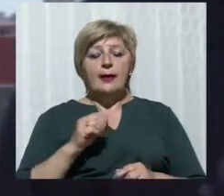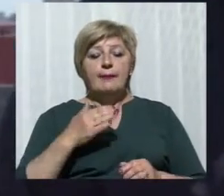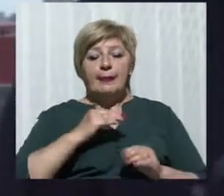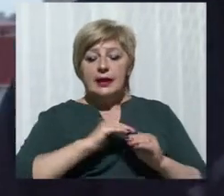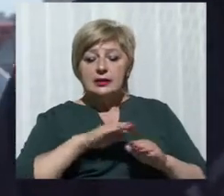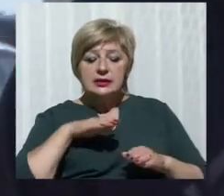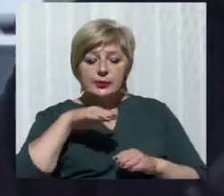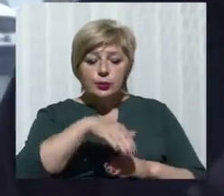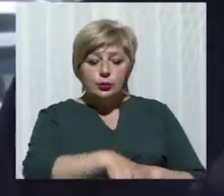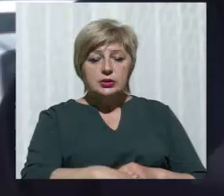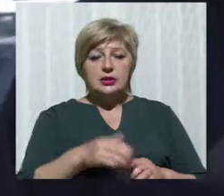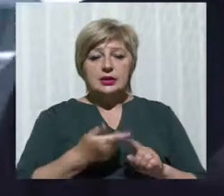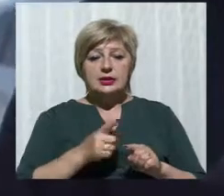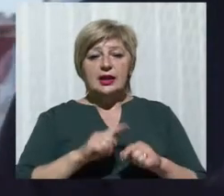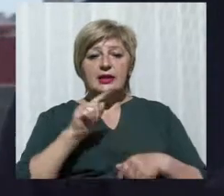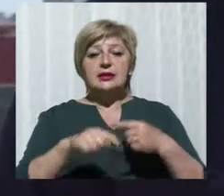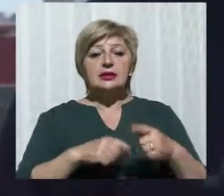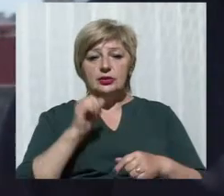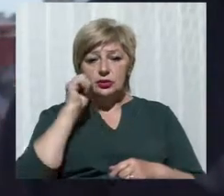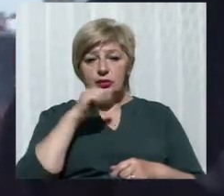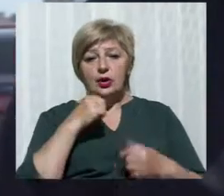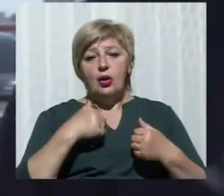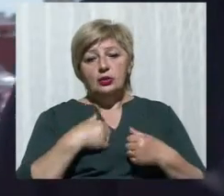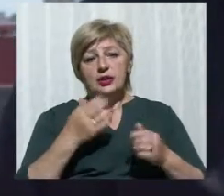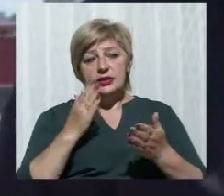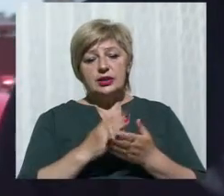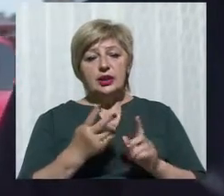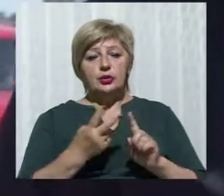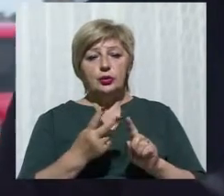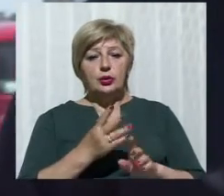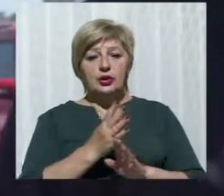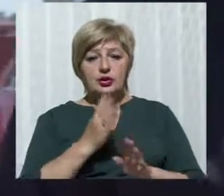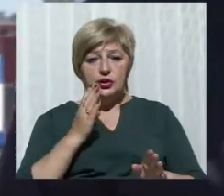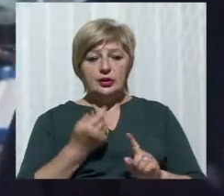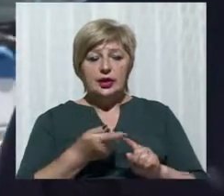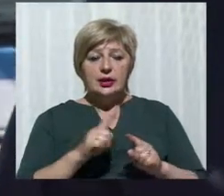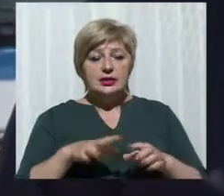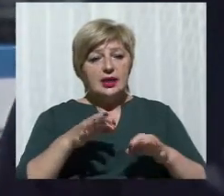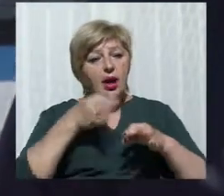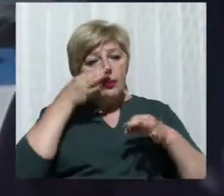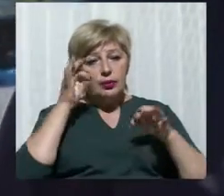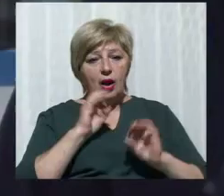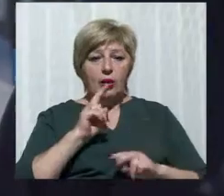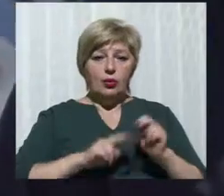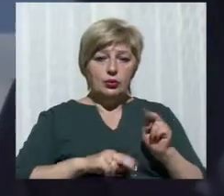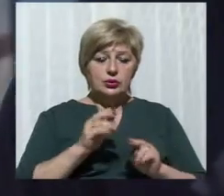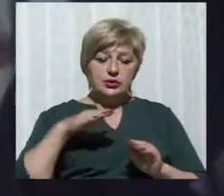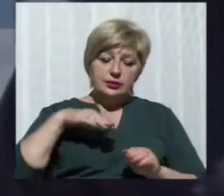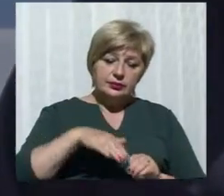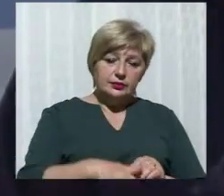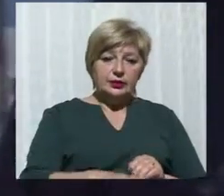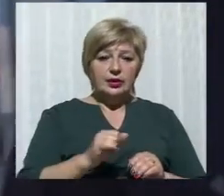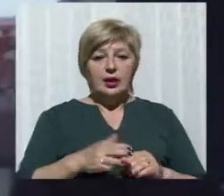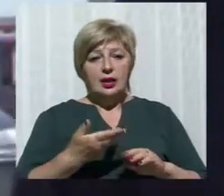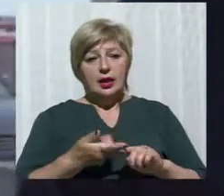Спуски – це наступний рік. У нас є друга черга. Вона не є вже реконструкцією мосту. Це благоустрій спусків та з'їздів. Вона торкнеться